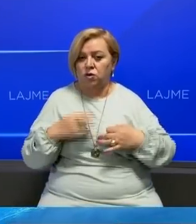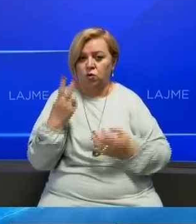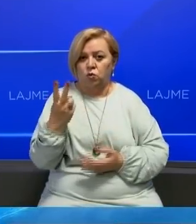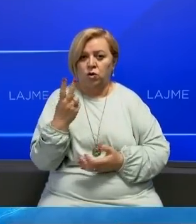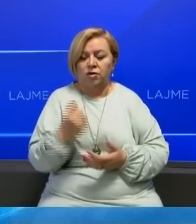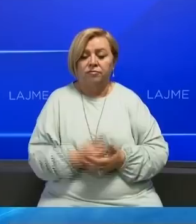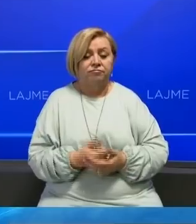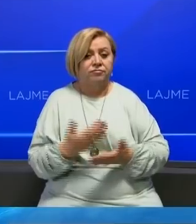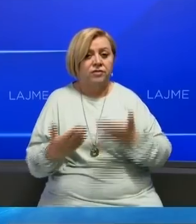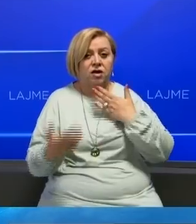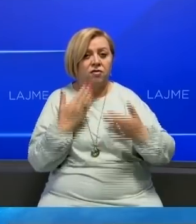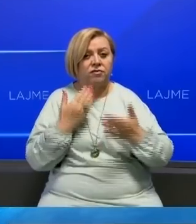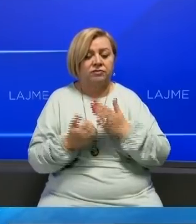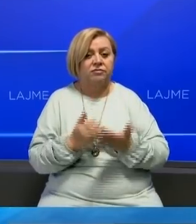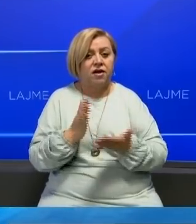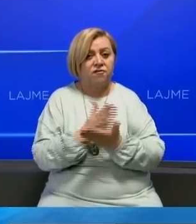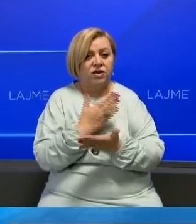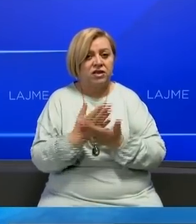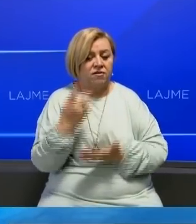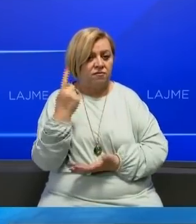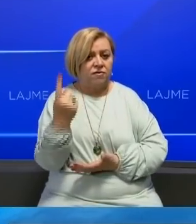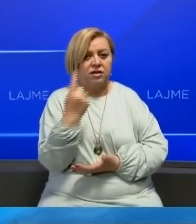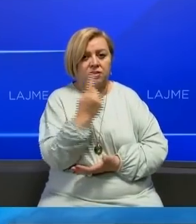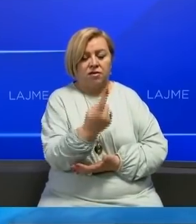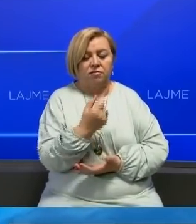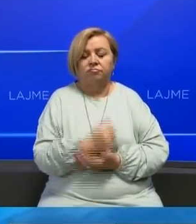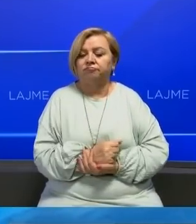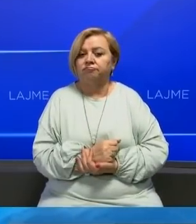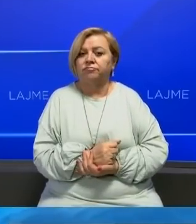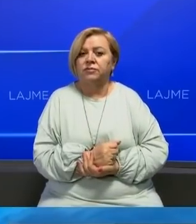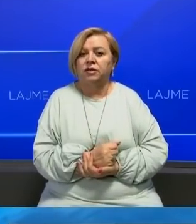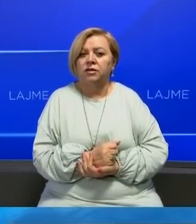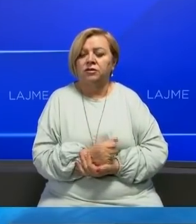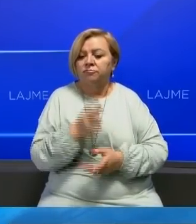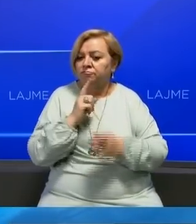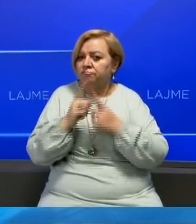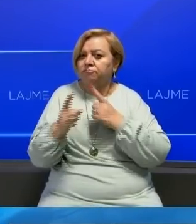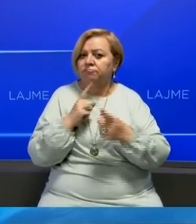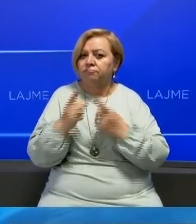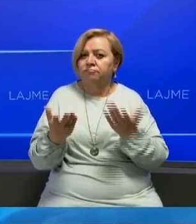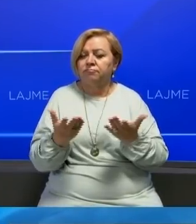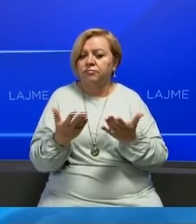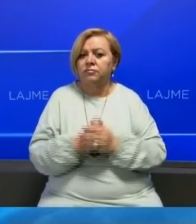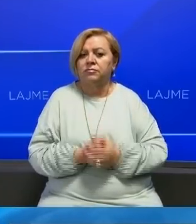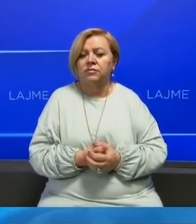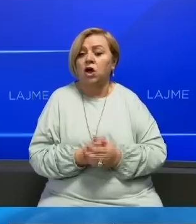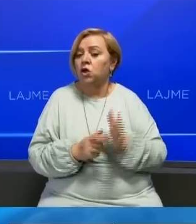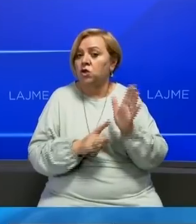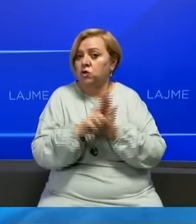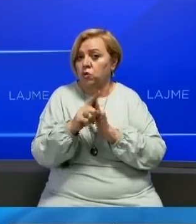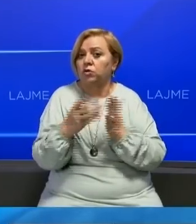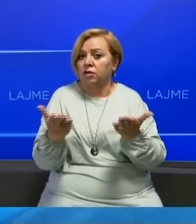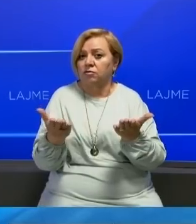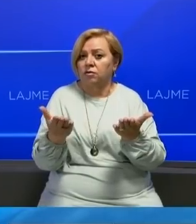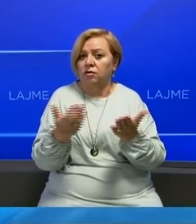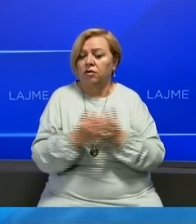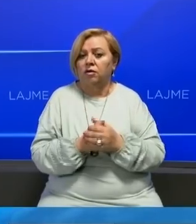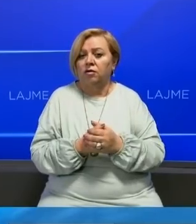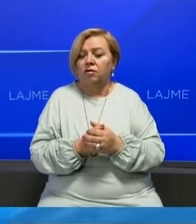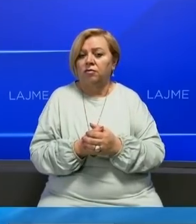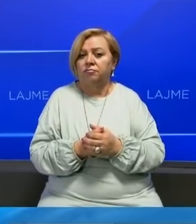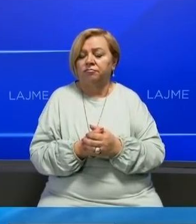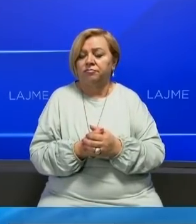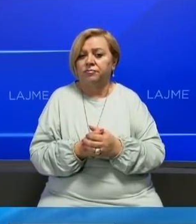alin në konferinca për shtë të beqe veq, e le një apsirë të diskutuashme dhe të zëmë sajë përket rezultateve të këti. Takimi pasi